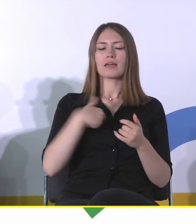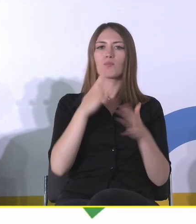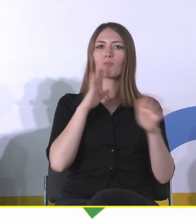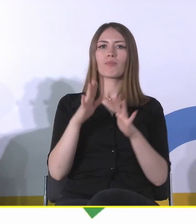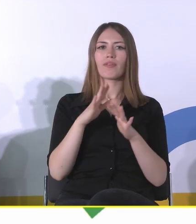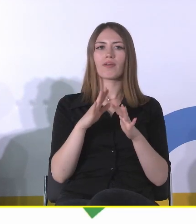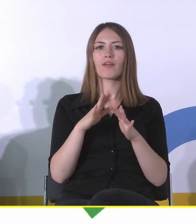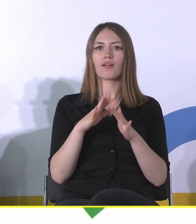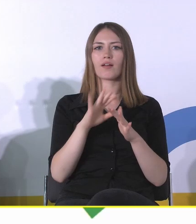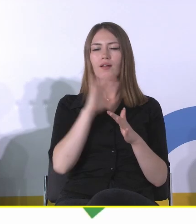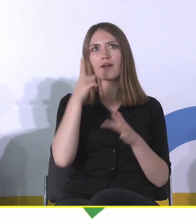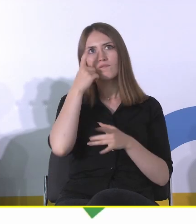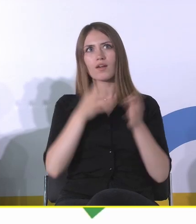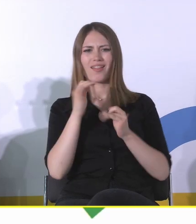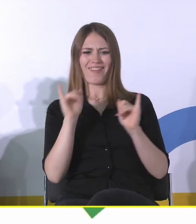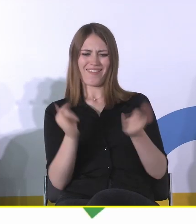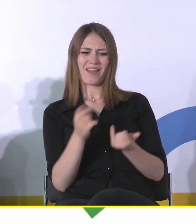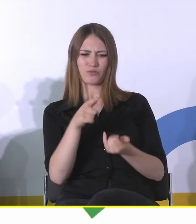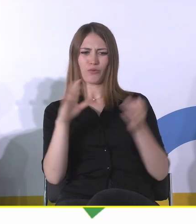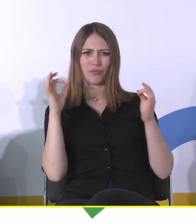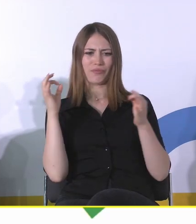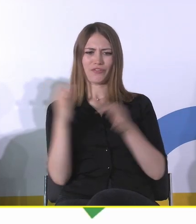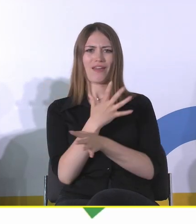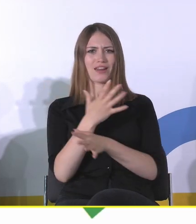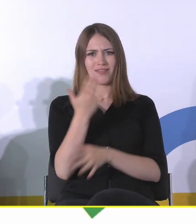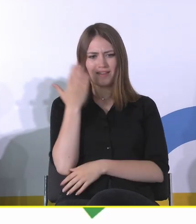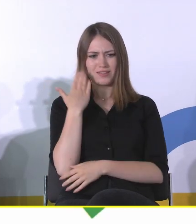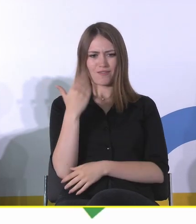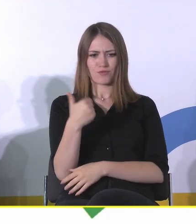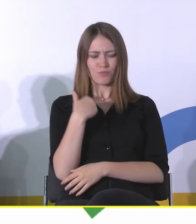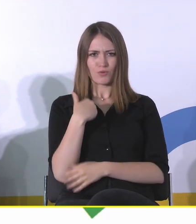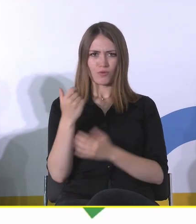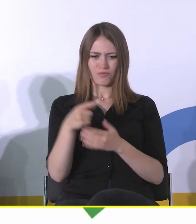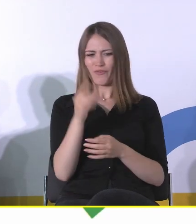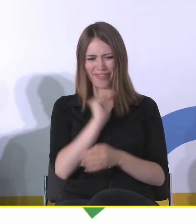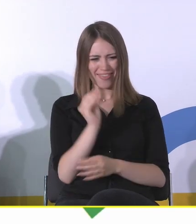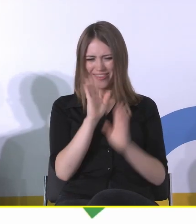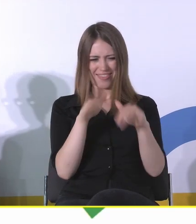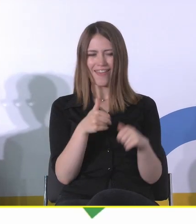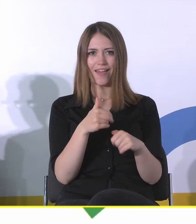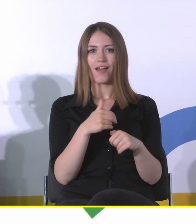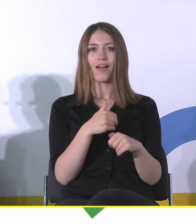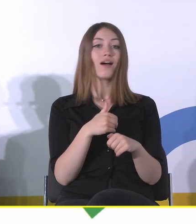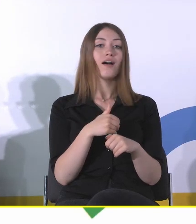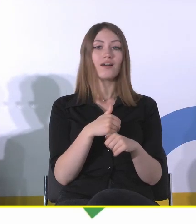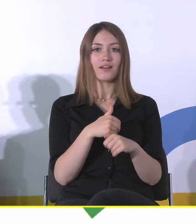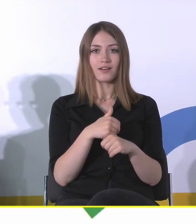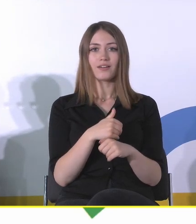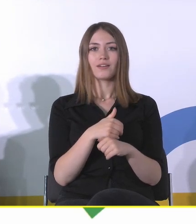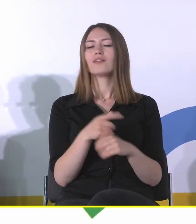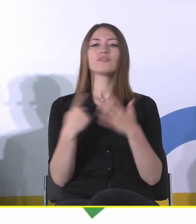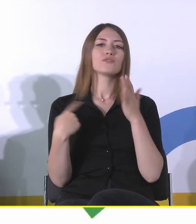zaczniemy się zastanawiać, no jak to, przecież to jest świeże, niedawno, to jeszcze nie zasługuje. I właśnie tak dochodzimy do